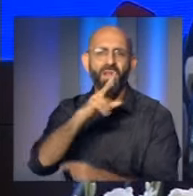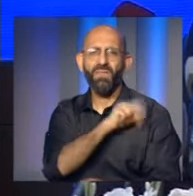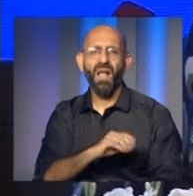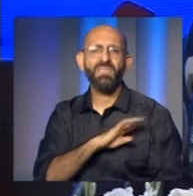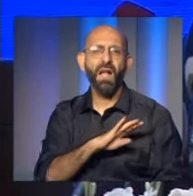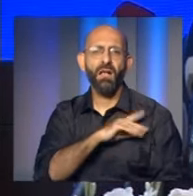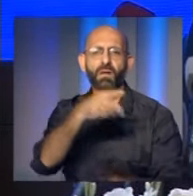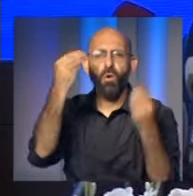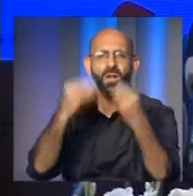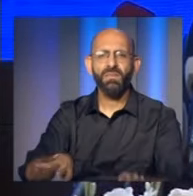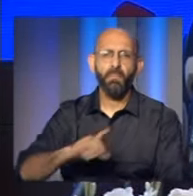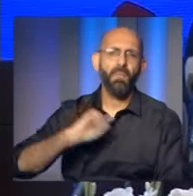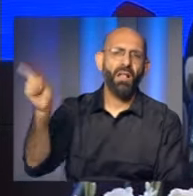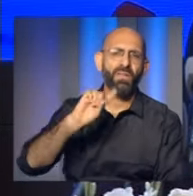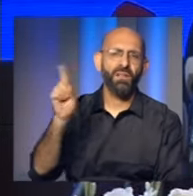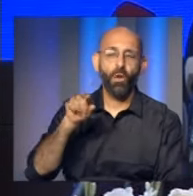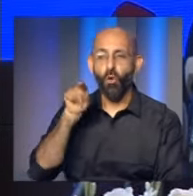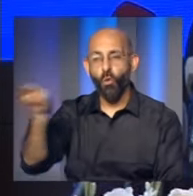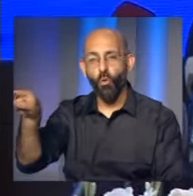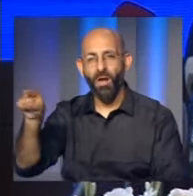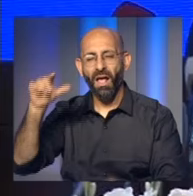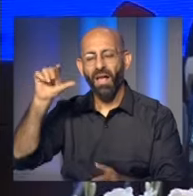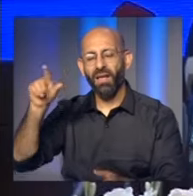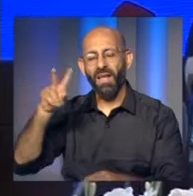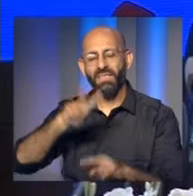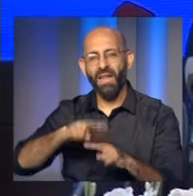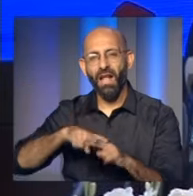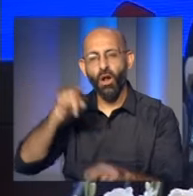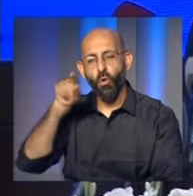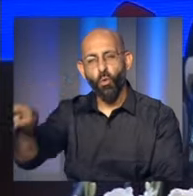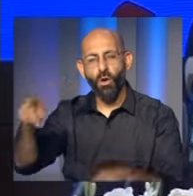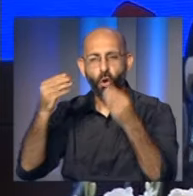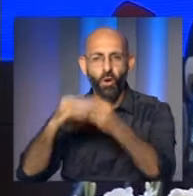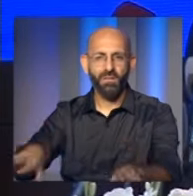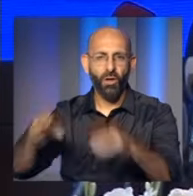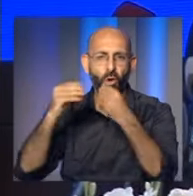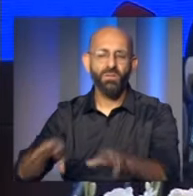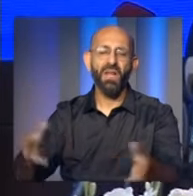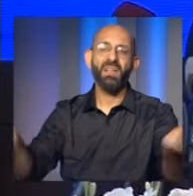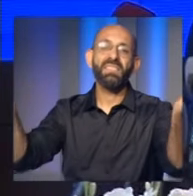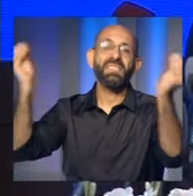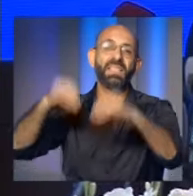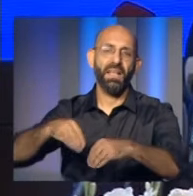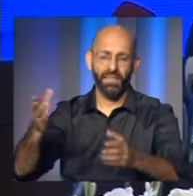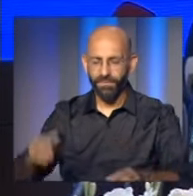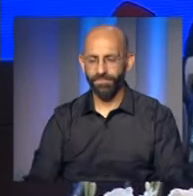في حمايته أمام المقاومة البطولية للشعب الفلسطيني في غزة